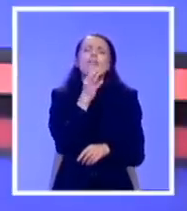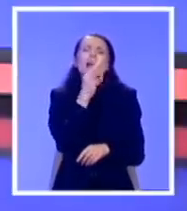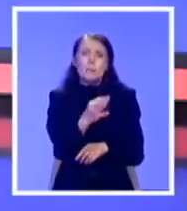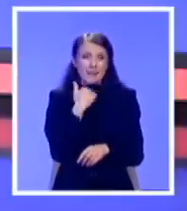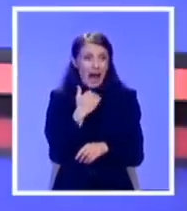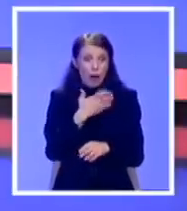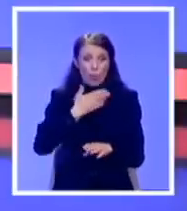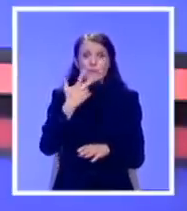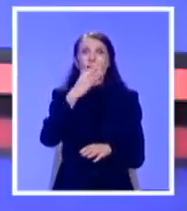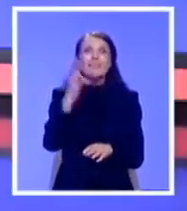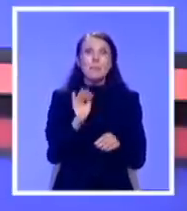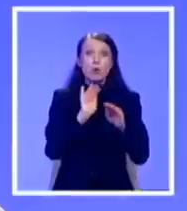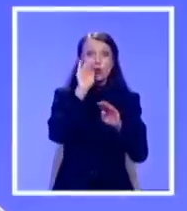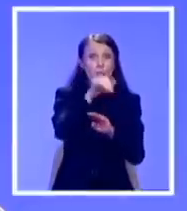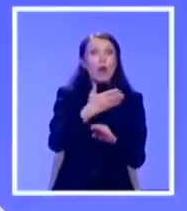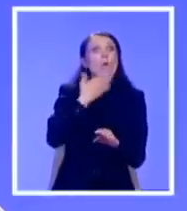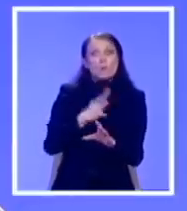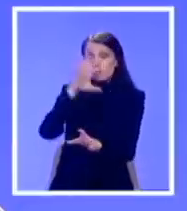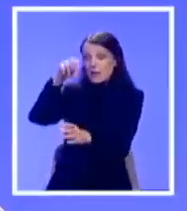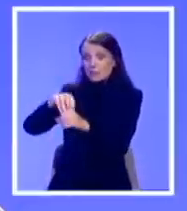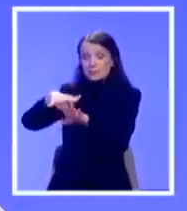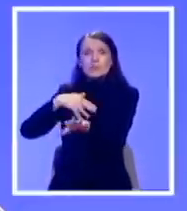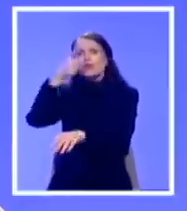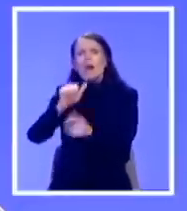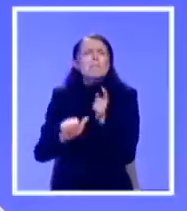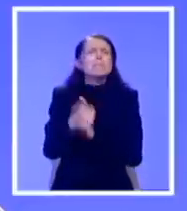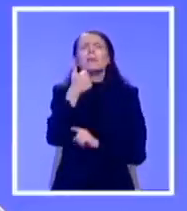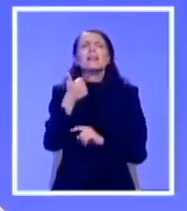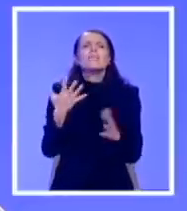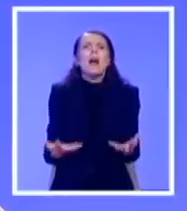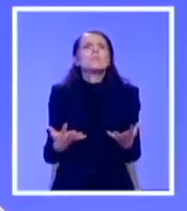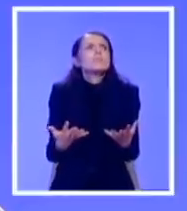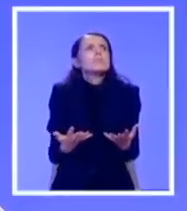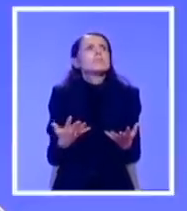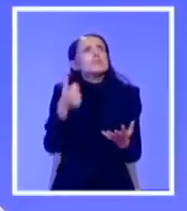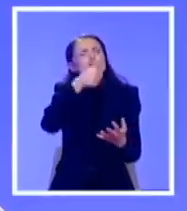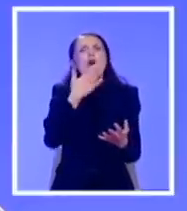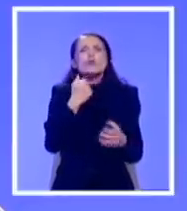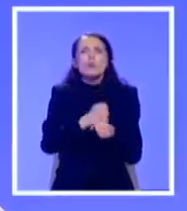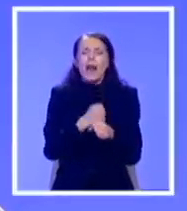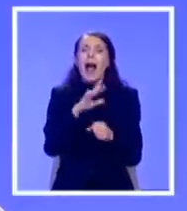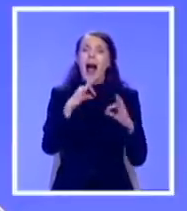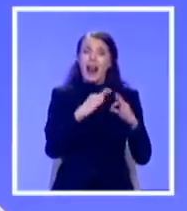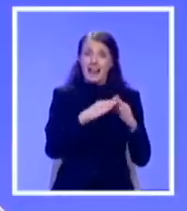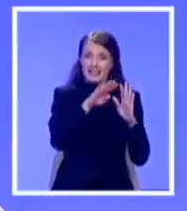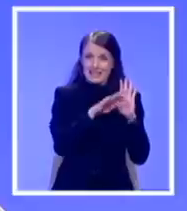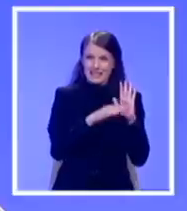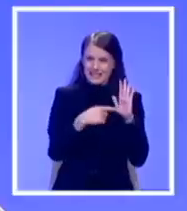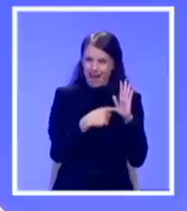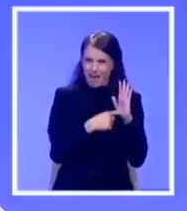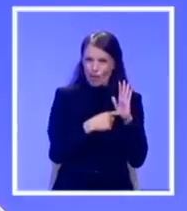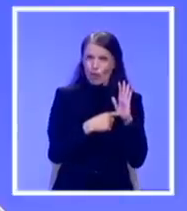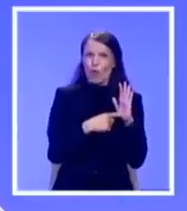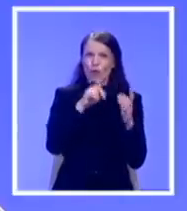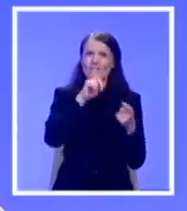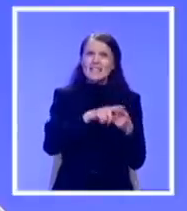pređete ceniz? Moj prvi posao će biti u Skupštini. Dakle, pre Aleksinog zakona, dakle,